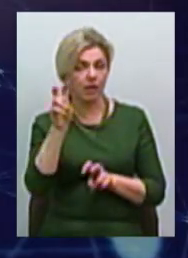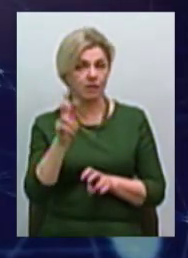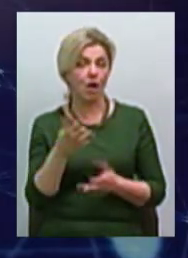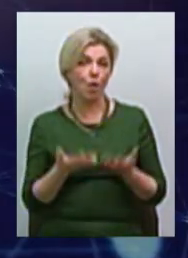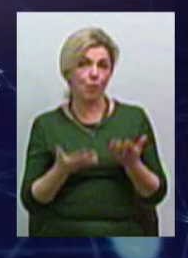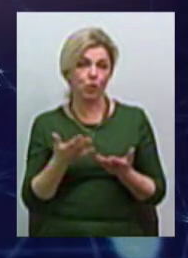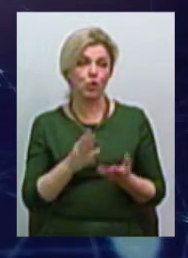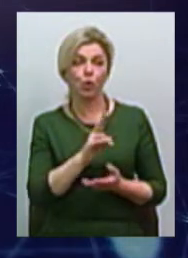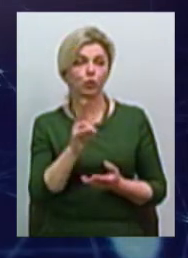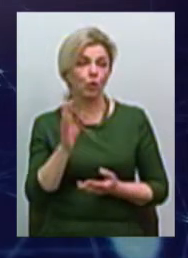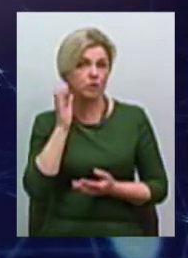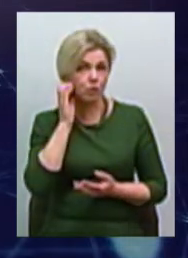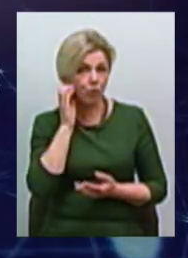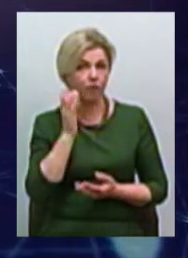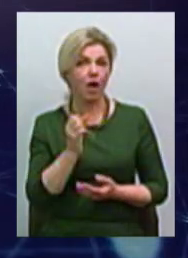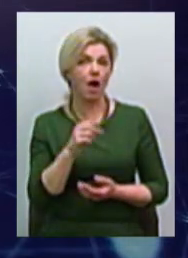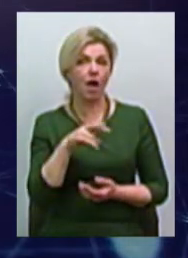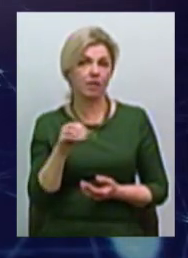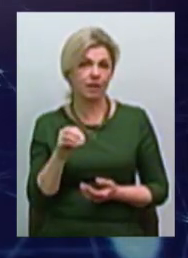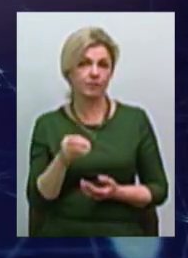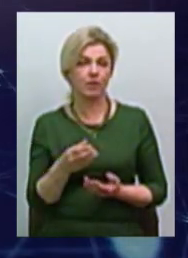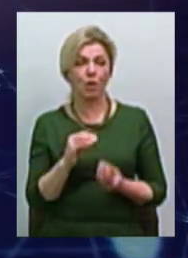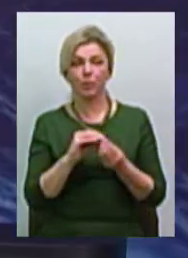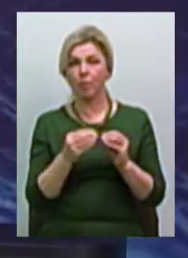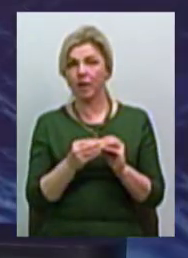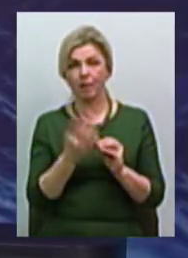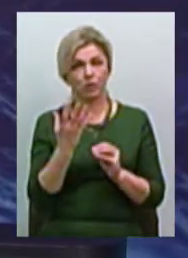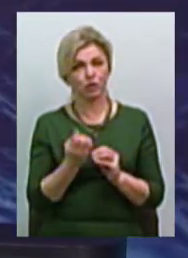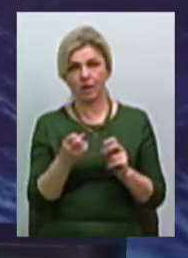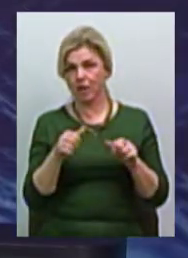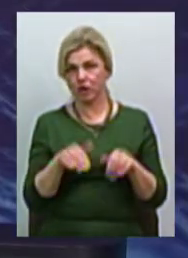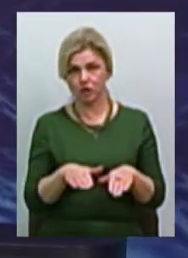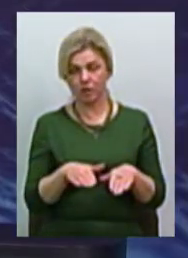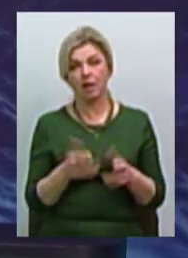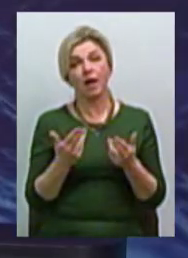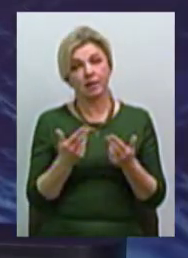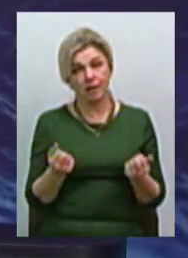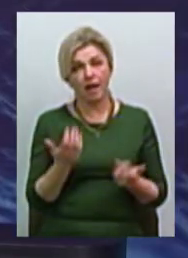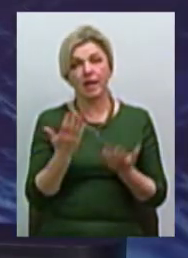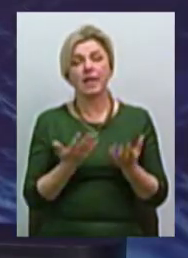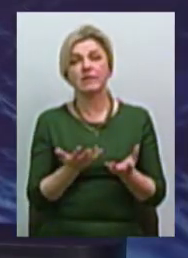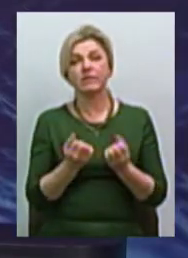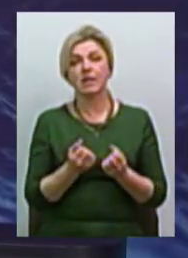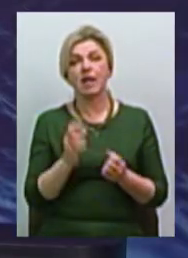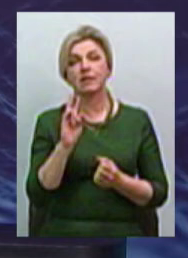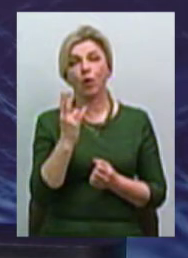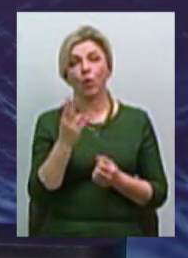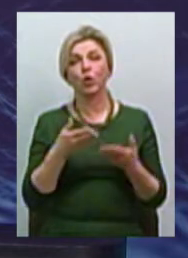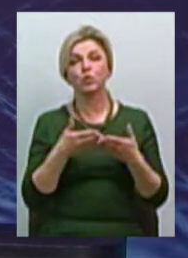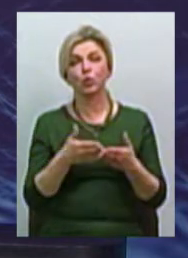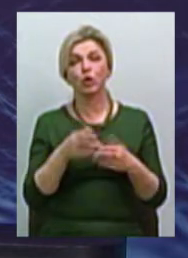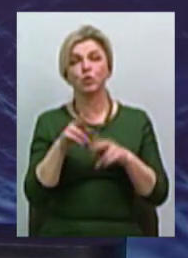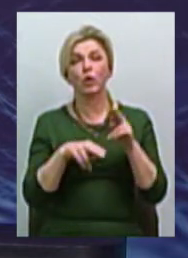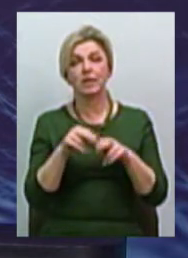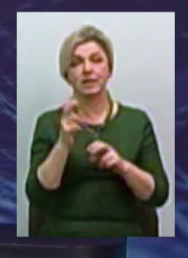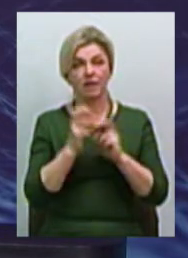хтось заслуховує, але проблеми ще не вийшли. але якщо брати Миколаївський суднобудівний завод, то там